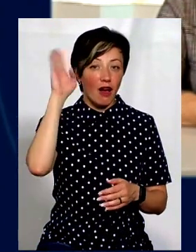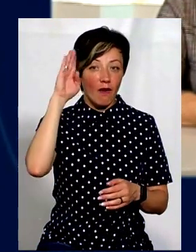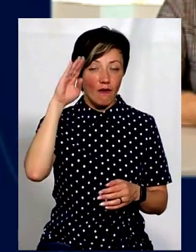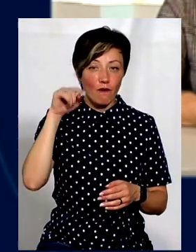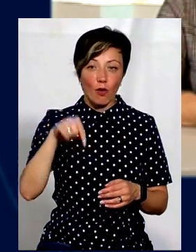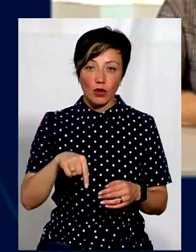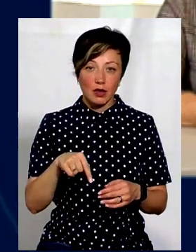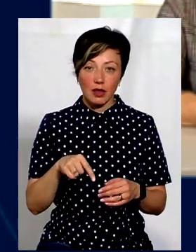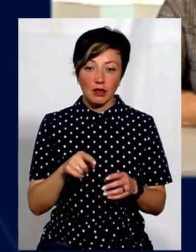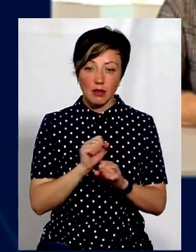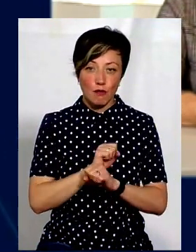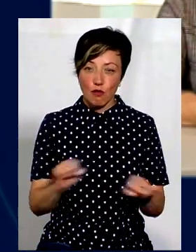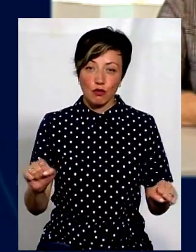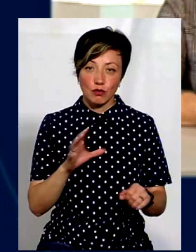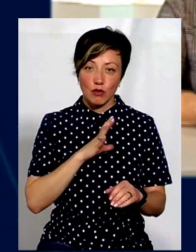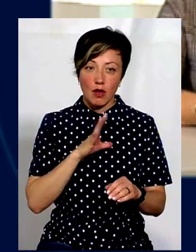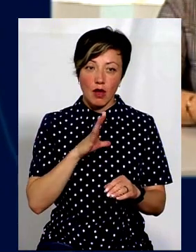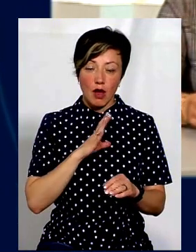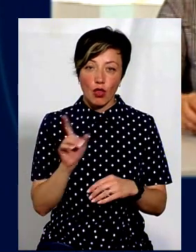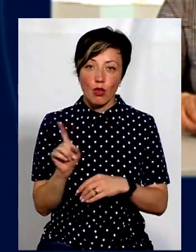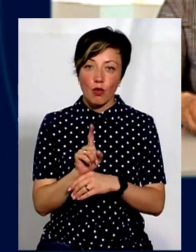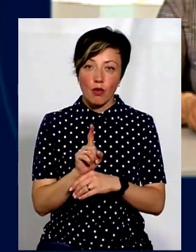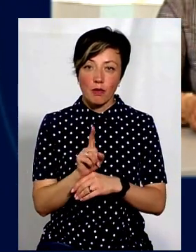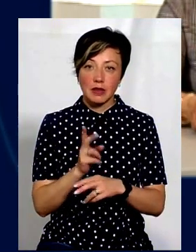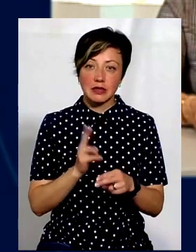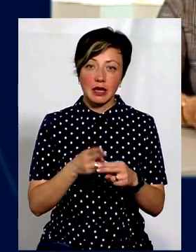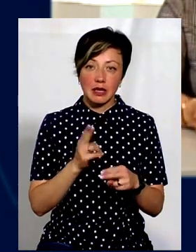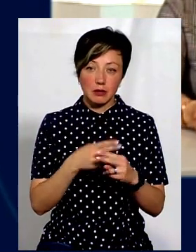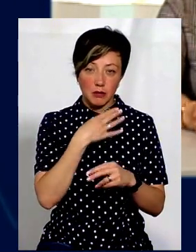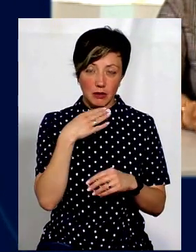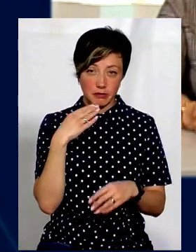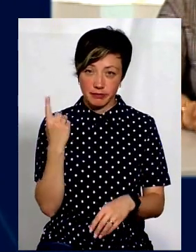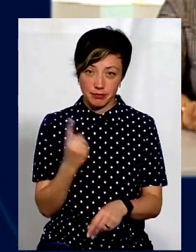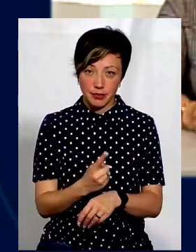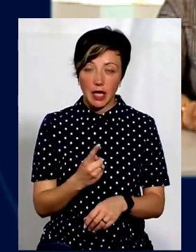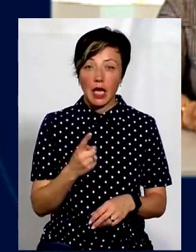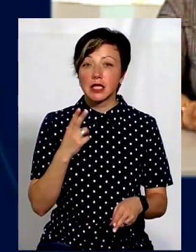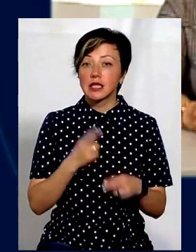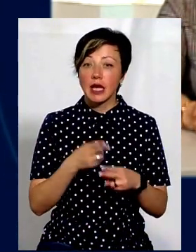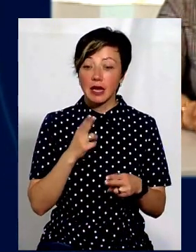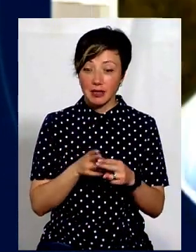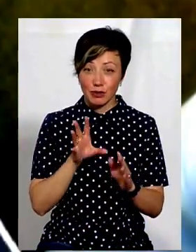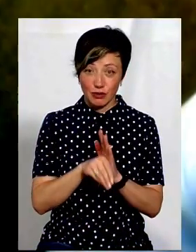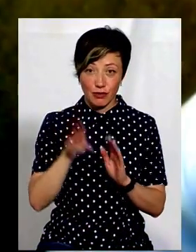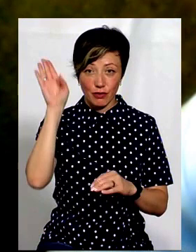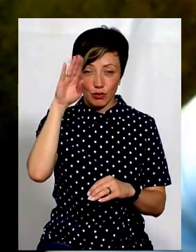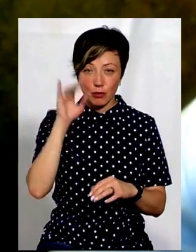недопустимо, що була там завишена норма желіза. Тому що желізо